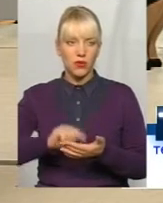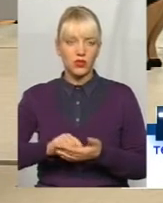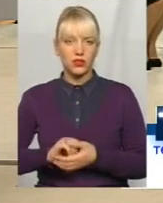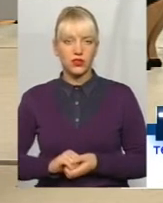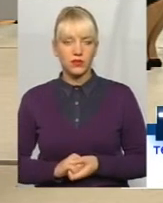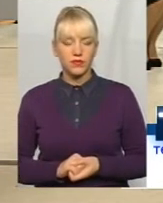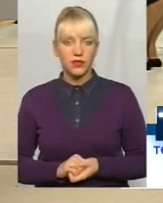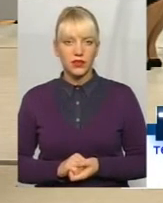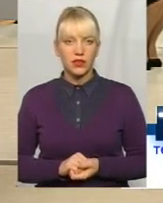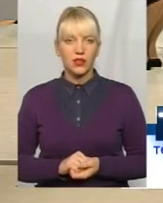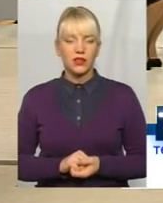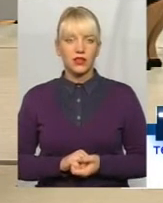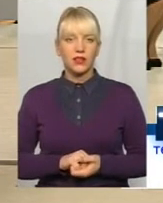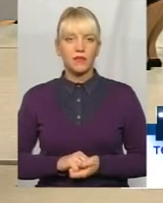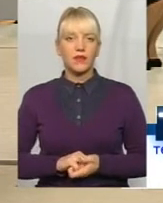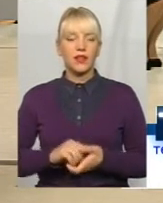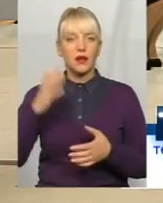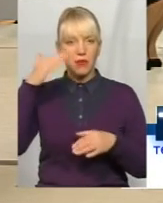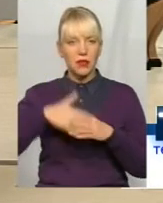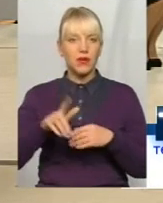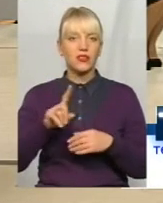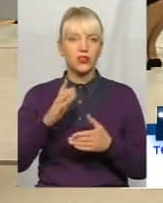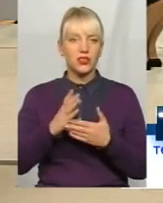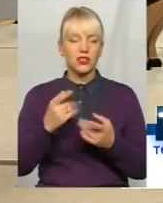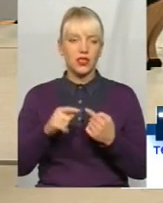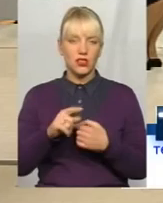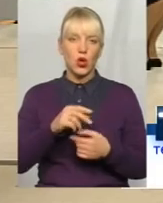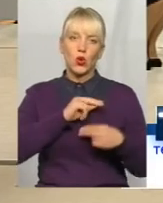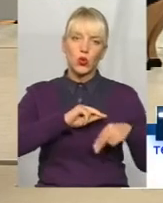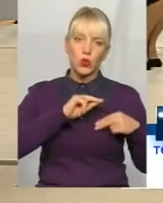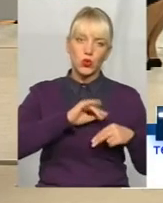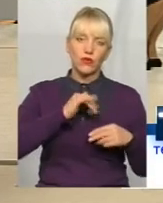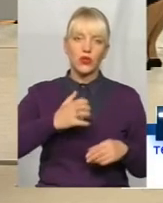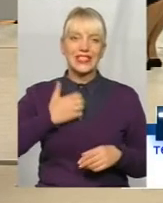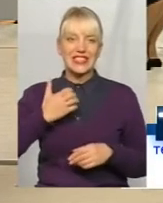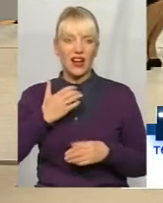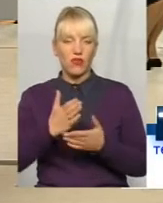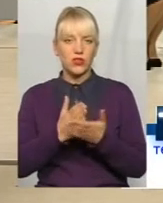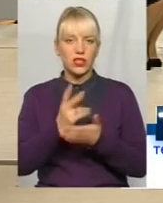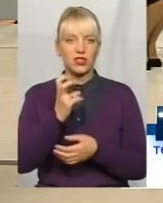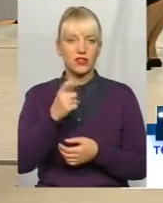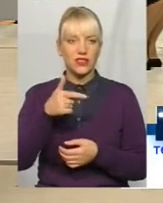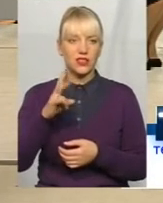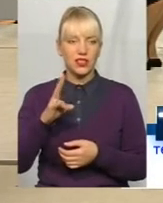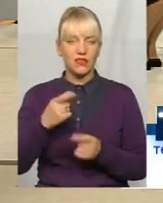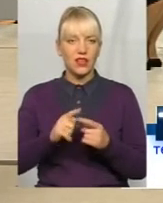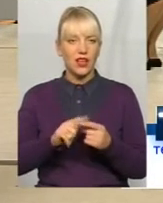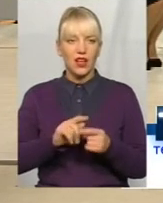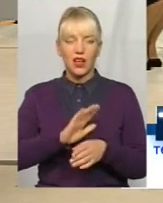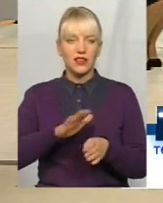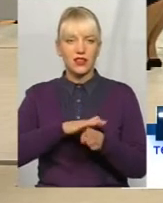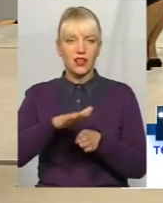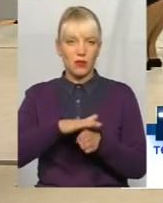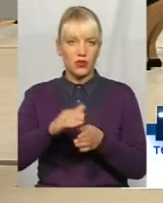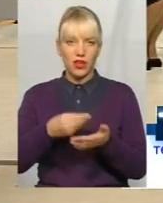Ви на зв'язку дякую. Ви розумієте, різниця є больша. Трудовий і страховий стаж. Ви ж розумієте, що 200 гривень вони не наповняли